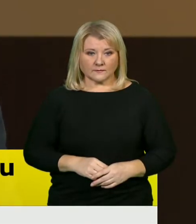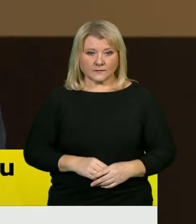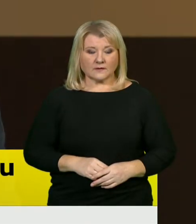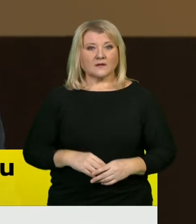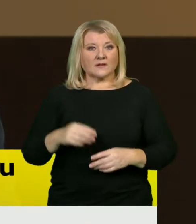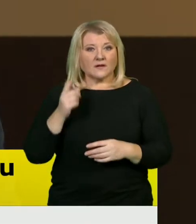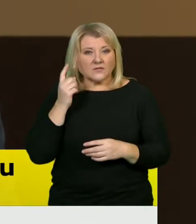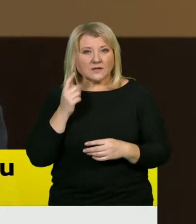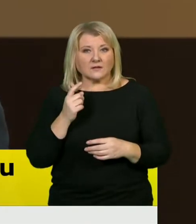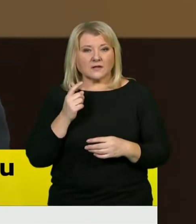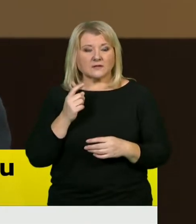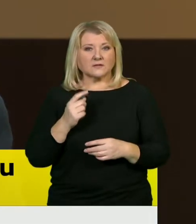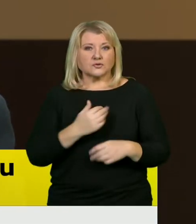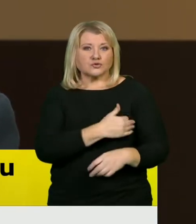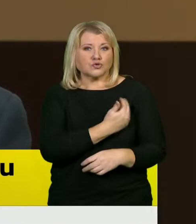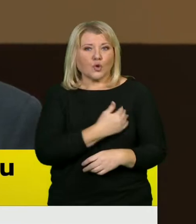Ne, jsem právě řekl,